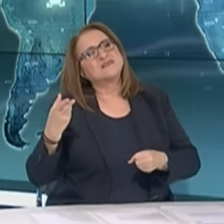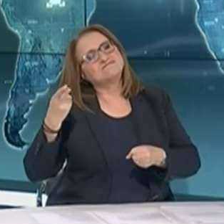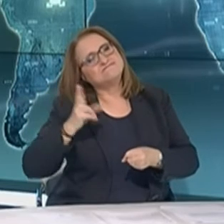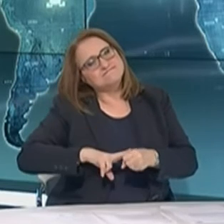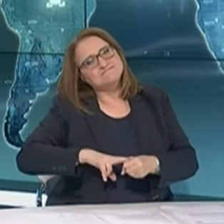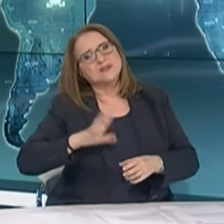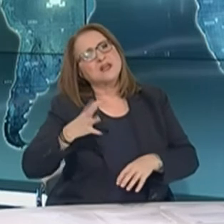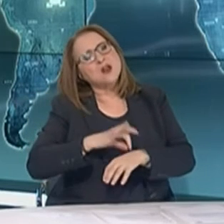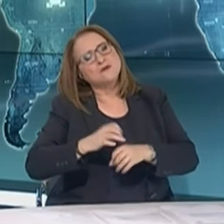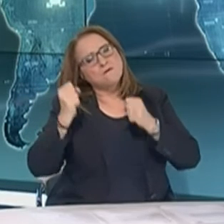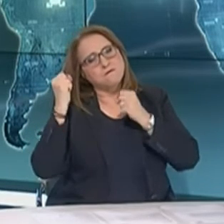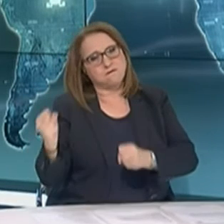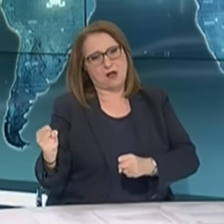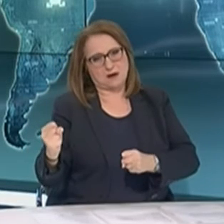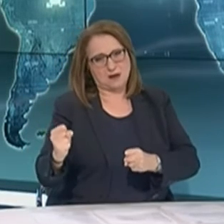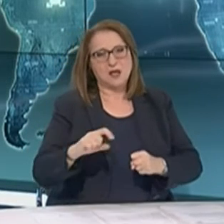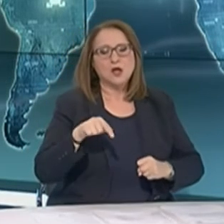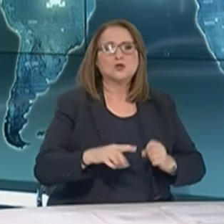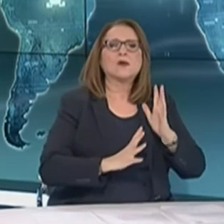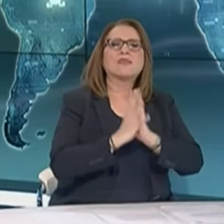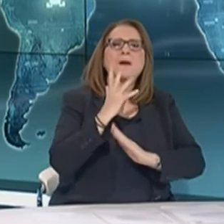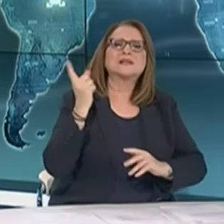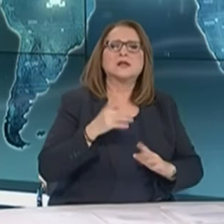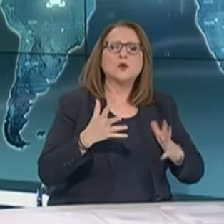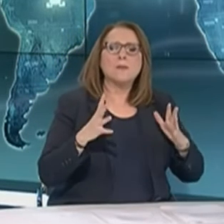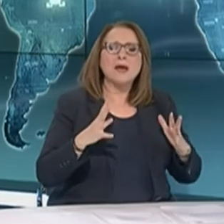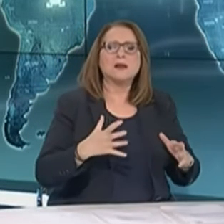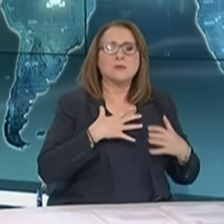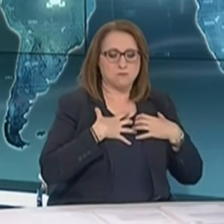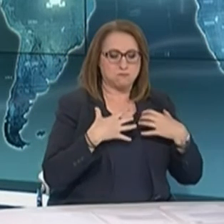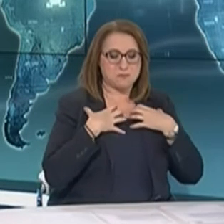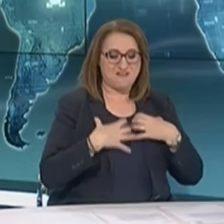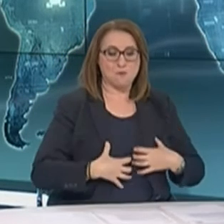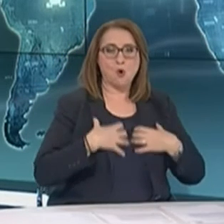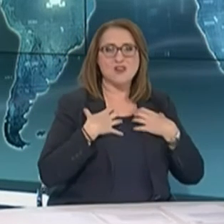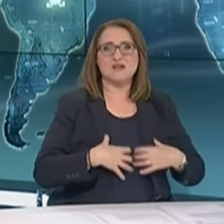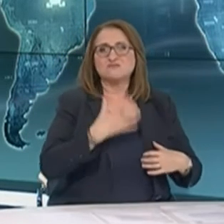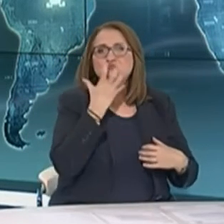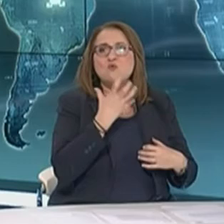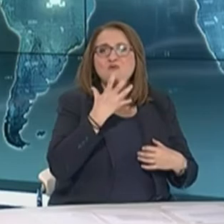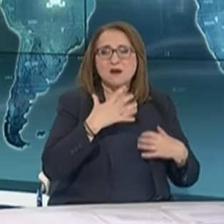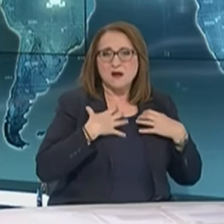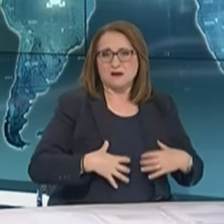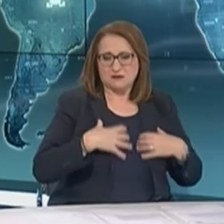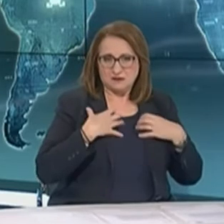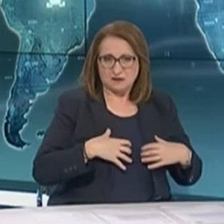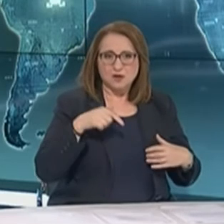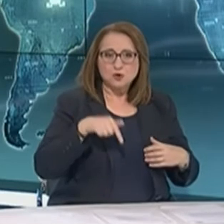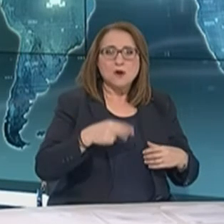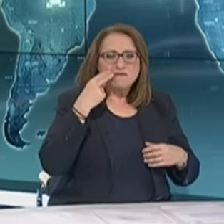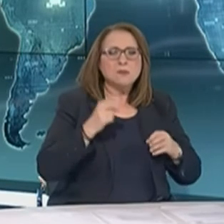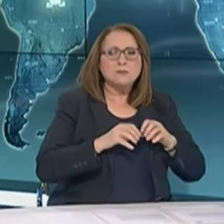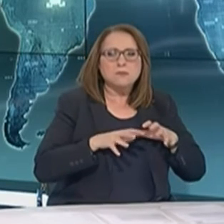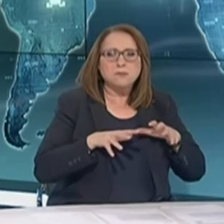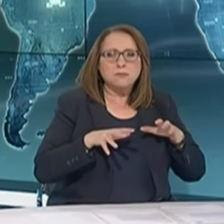όπου το 15% νοσηλεύεται με σοβαρή πνευμονία. Γενικότερη στατιστική έτσι. Βλέπουμε λοιπόν ότι όλο και περισσότερο όσο προχωρά η επιδημία στη